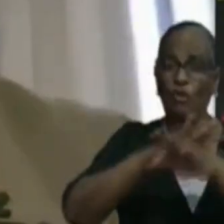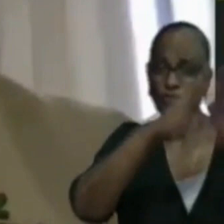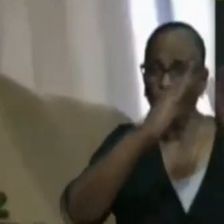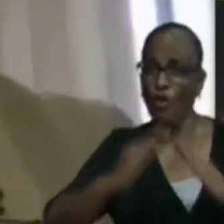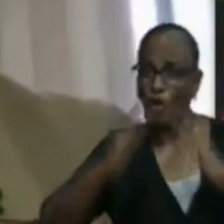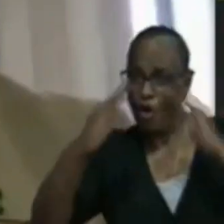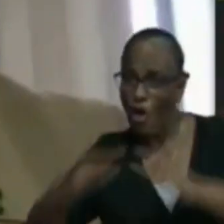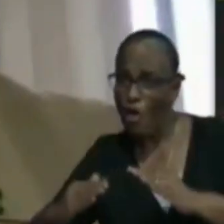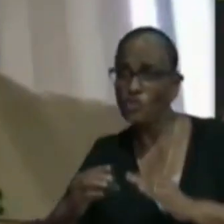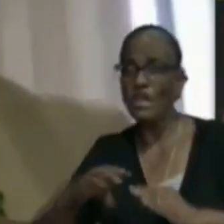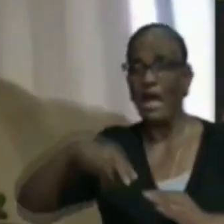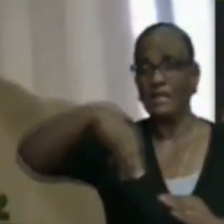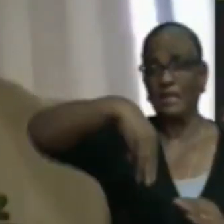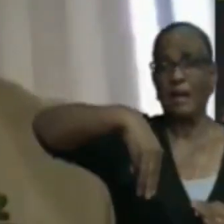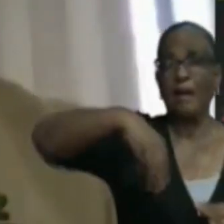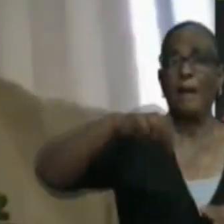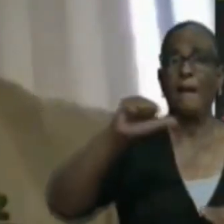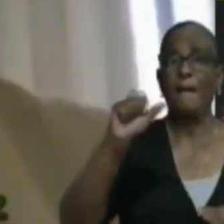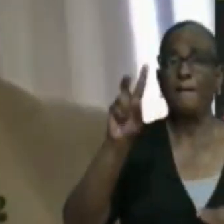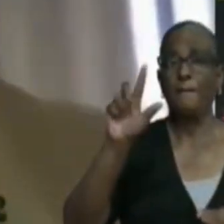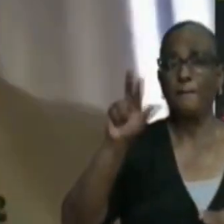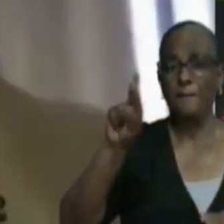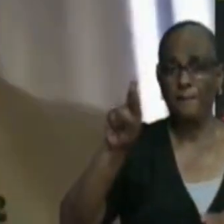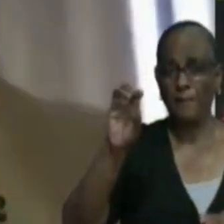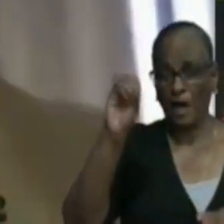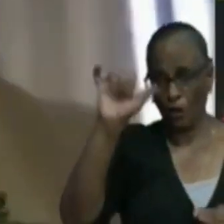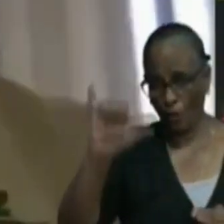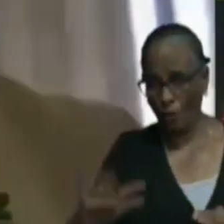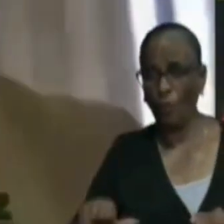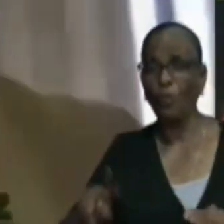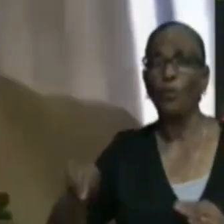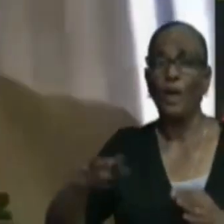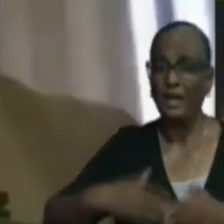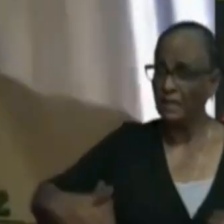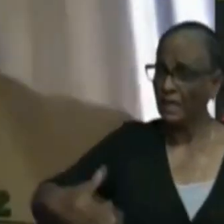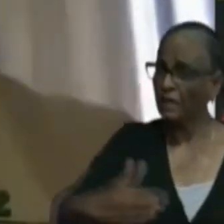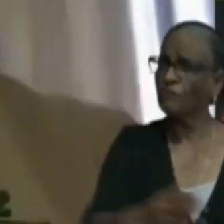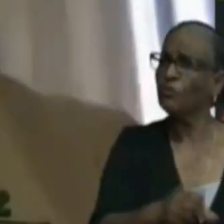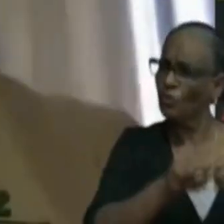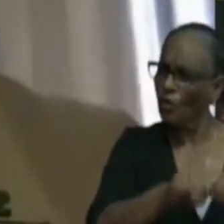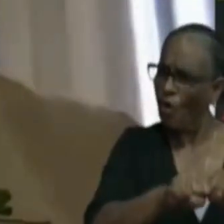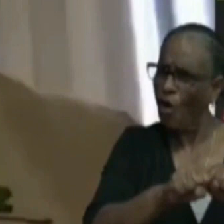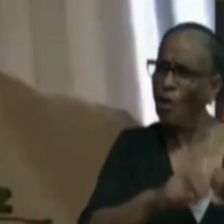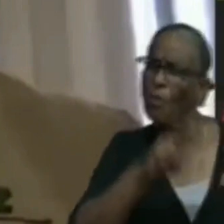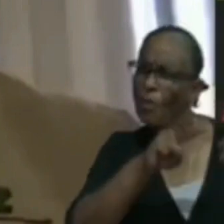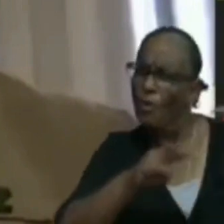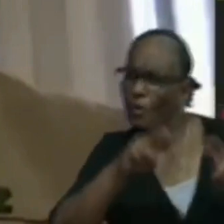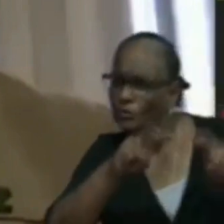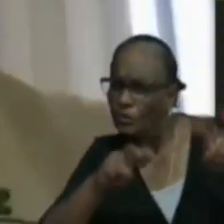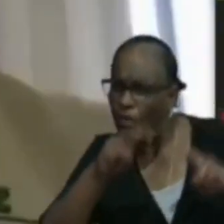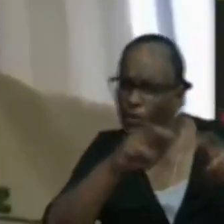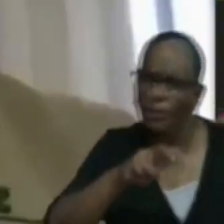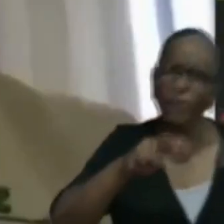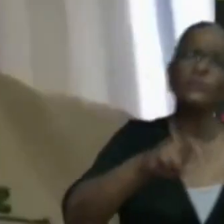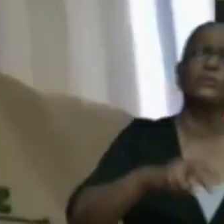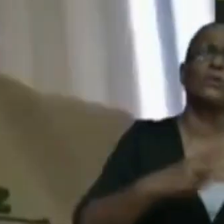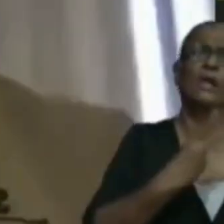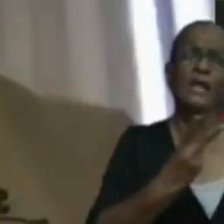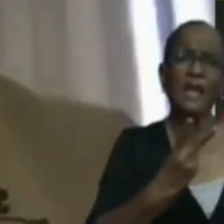aan de Marouënerivier. En de bovenhoek van de Marouënerivier blijven we de situatie monitoren. En elke